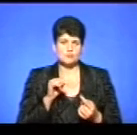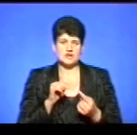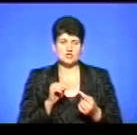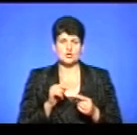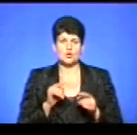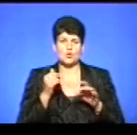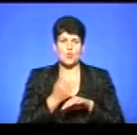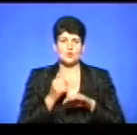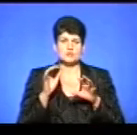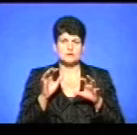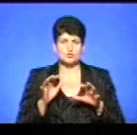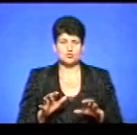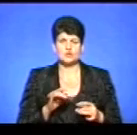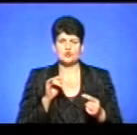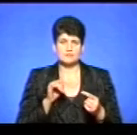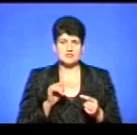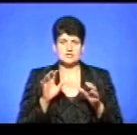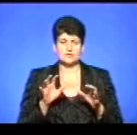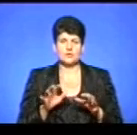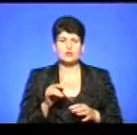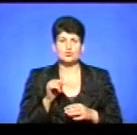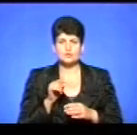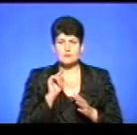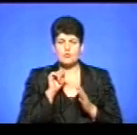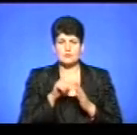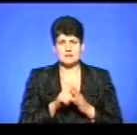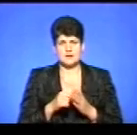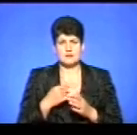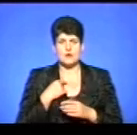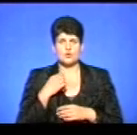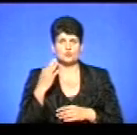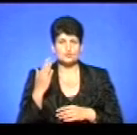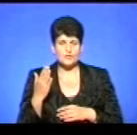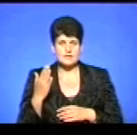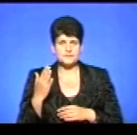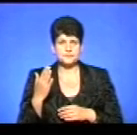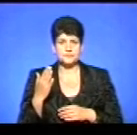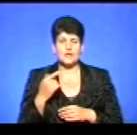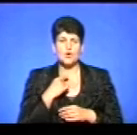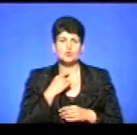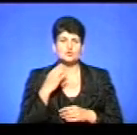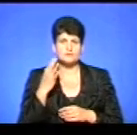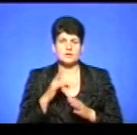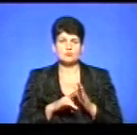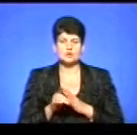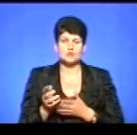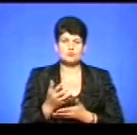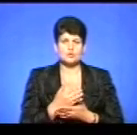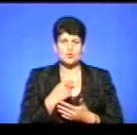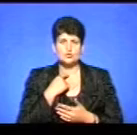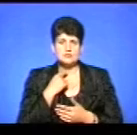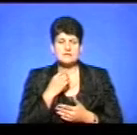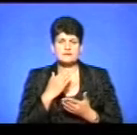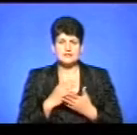України, не суперечить законодавство, і тоді вона вже потрапляє на голосування. Ну і, власне, голосування і початок збору голосів означається